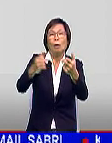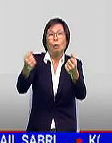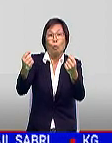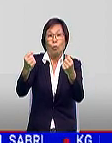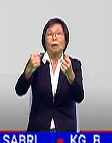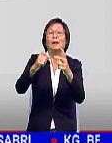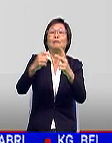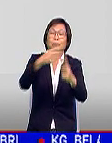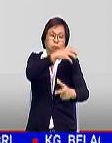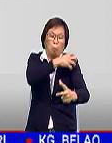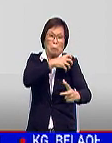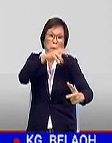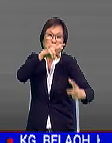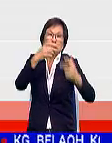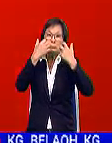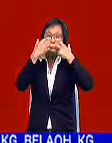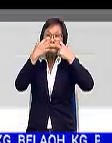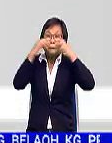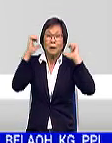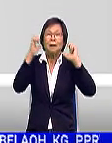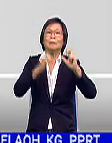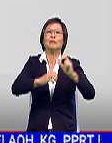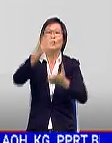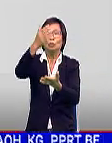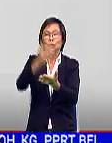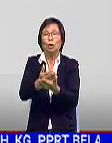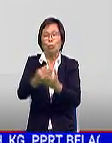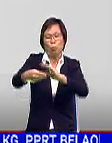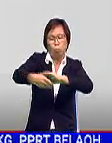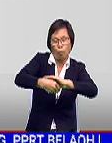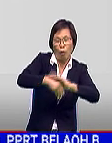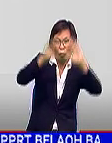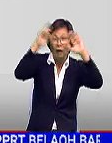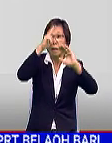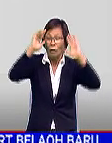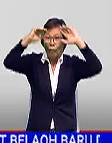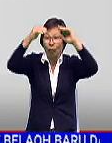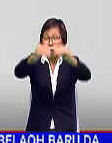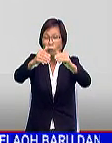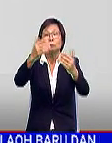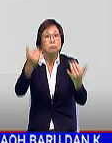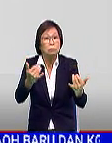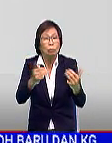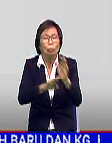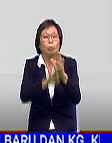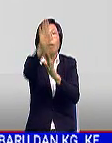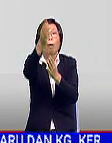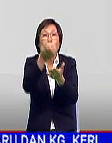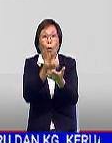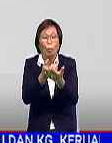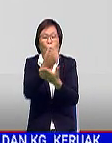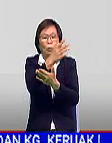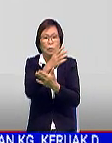cekap dan membanteras ketirisan dalam perbelanjaan. Fokus utama kerajaan kini adalah untuk melonjakkan ekonomi